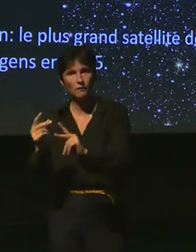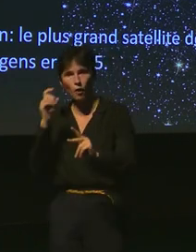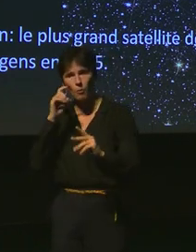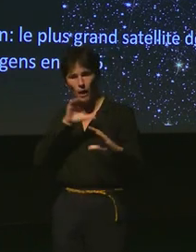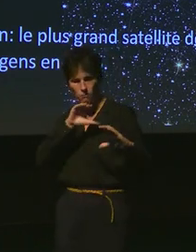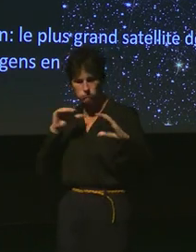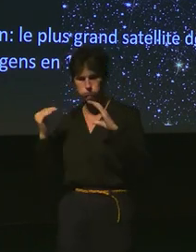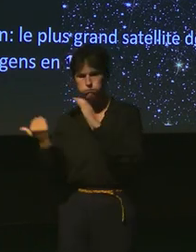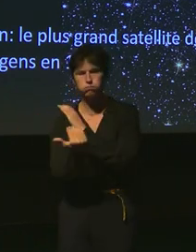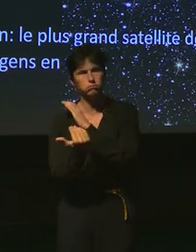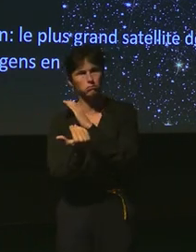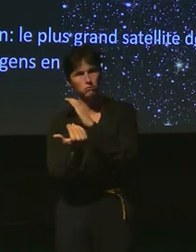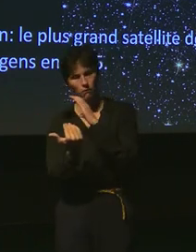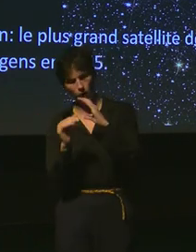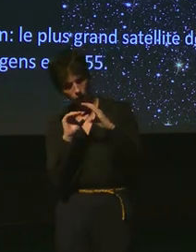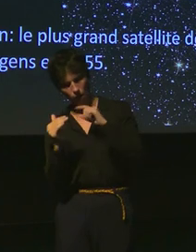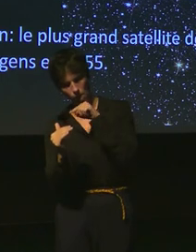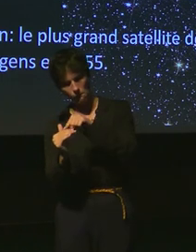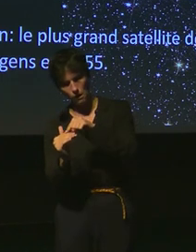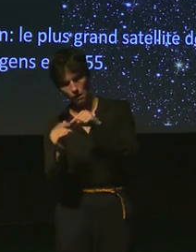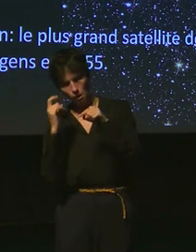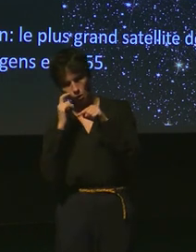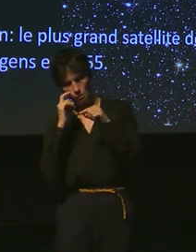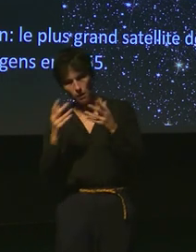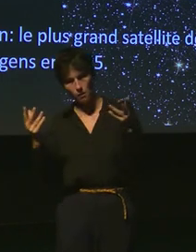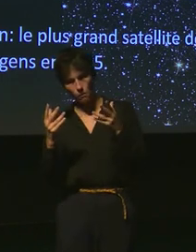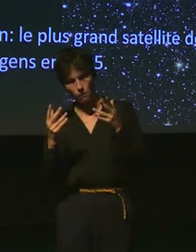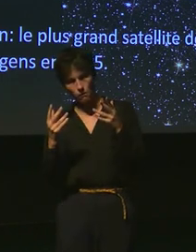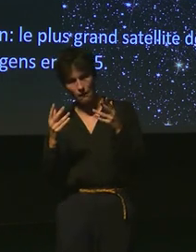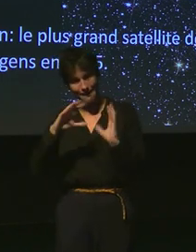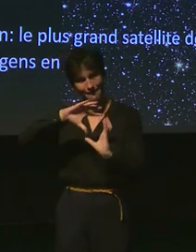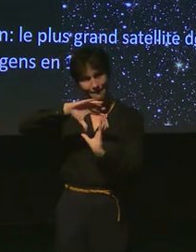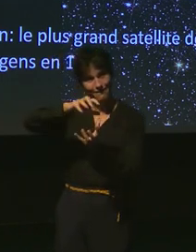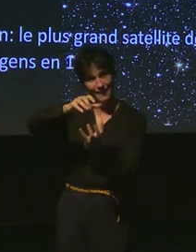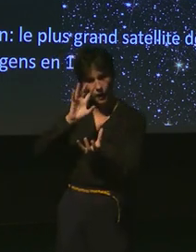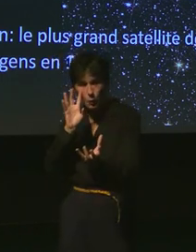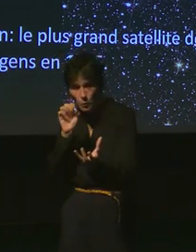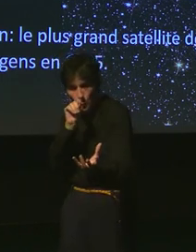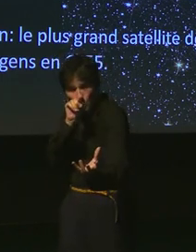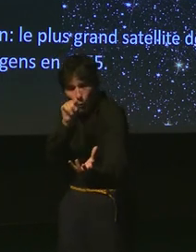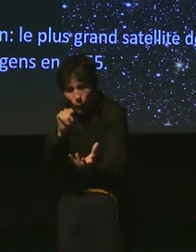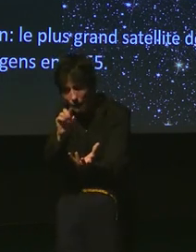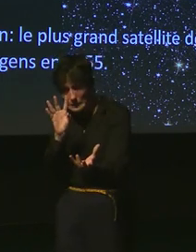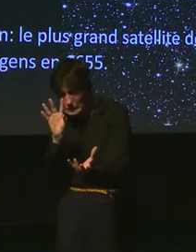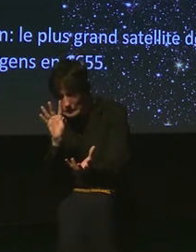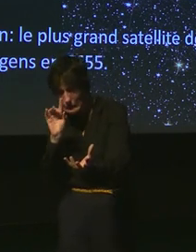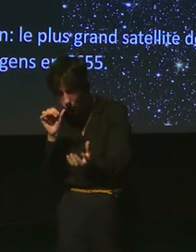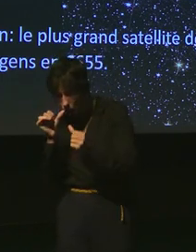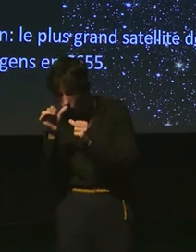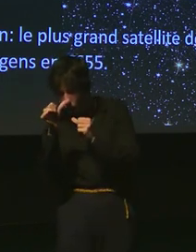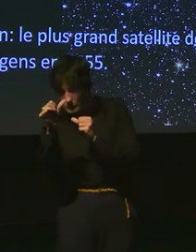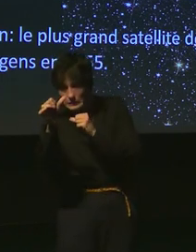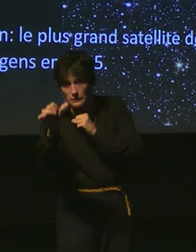et des anneaux de Saturne on peut voir la terre 10 points dans l'hiver